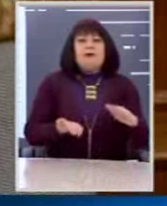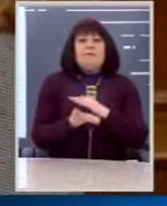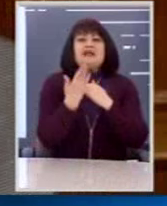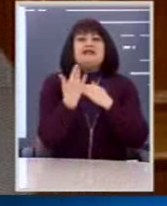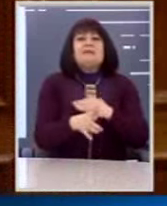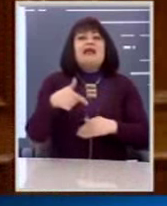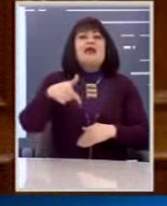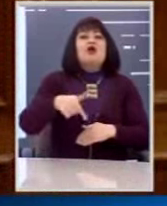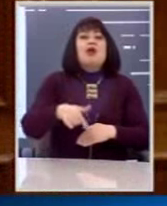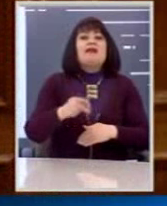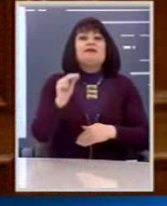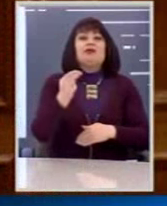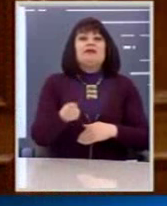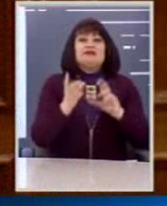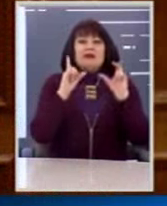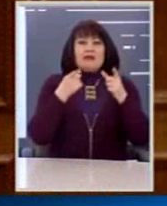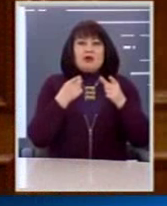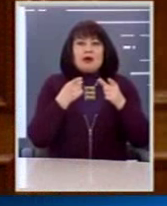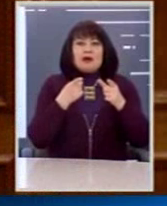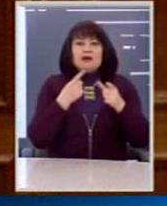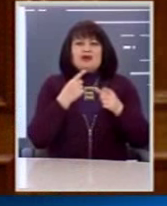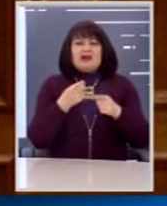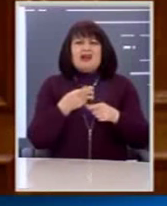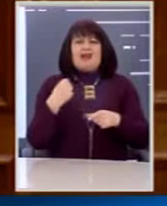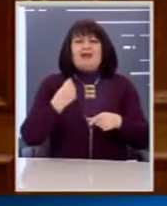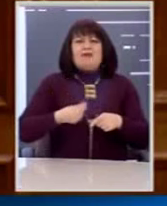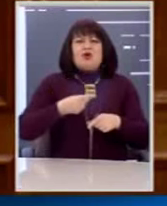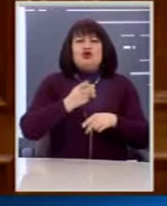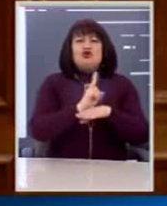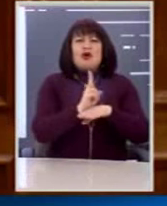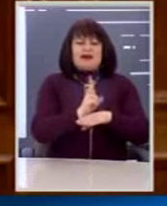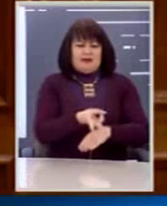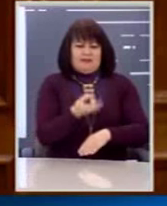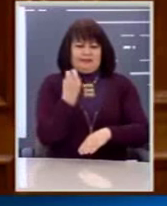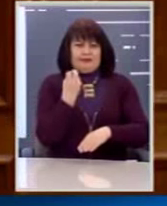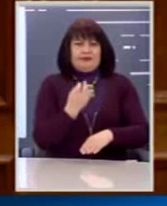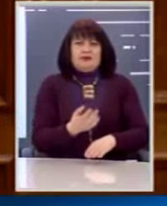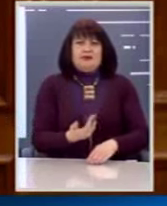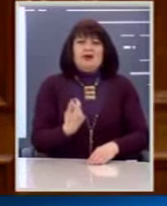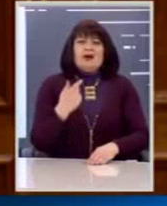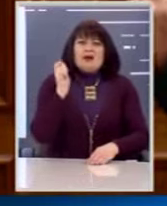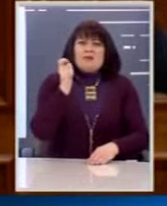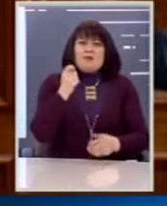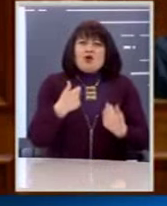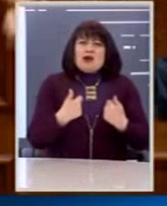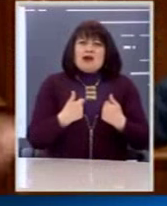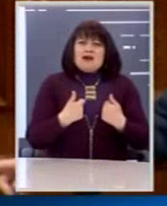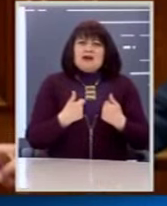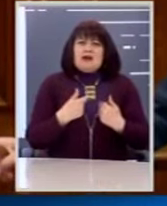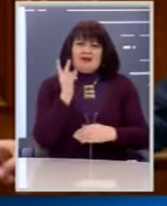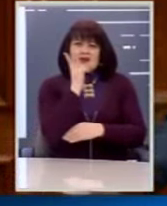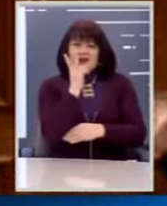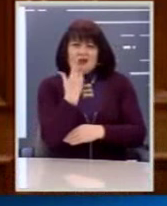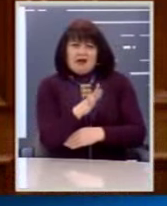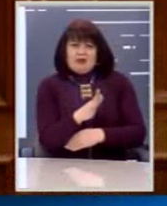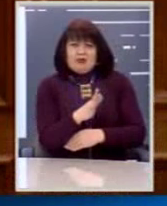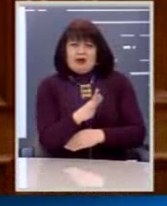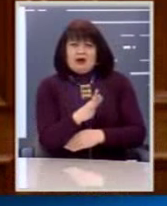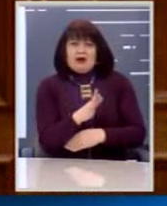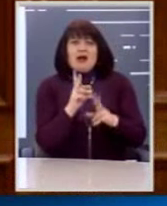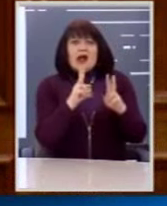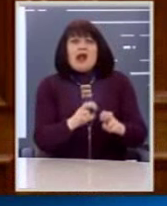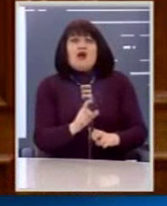Γεωργιάδης για υπεξαίρεση δημοσίου εγγράφου. Ποιανόν. Η πολιτική ηγεσία που δέχεται μια καταγγελία να μην την